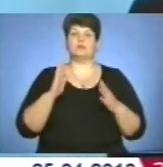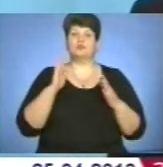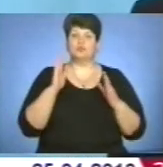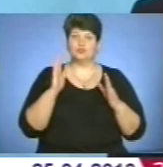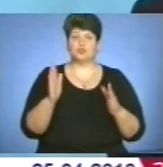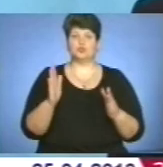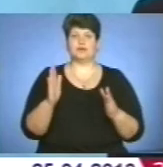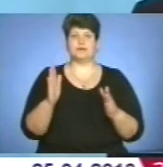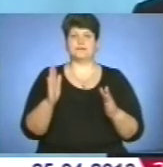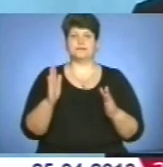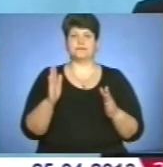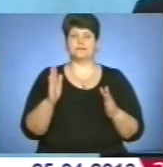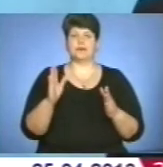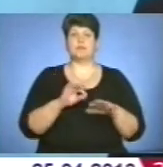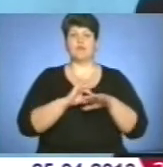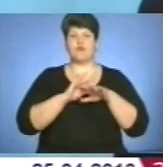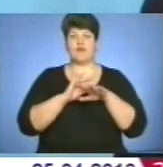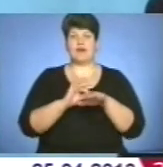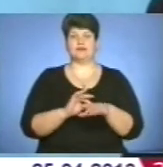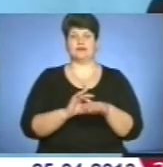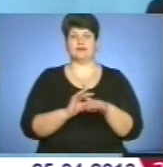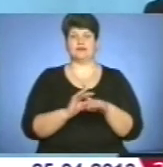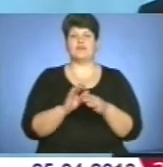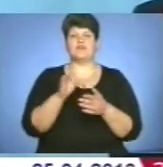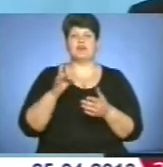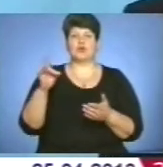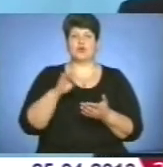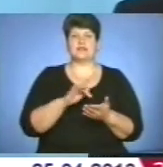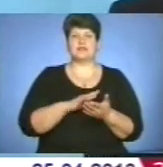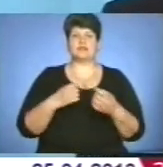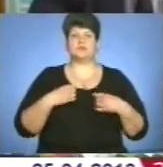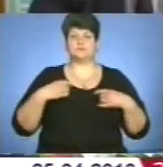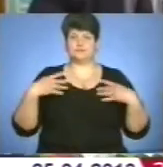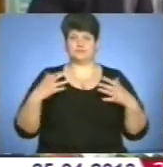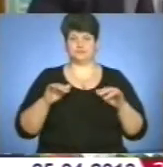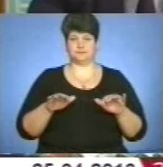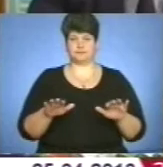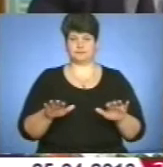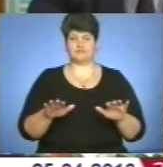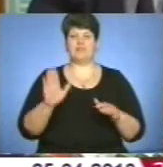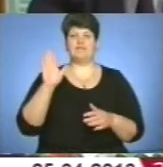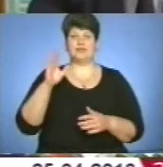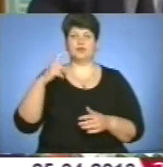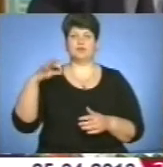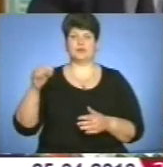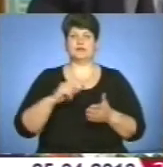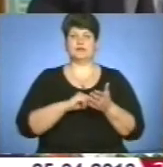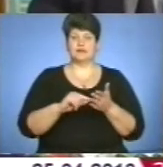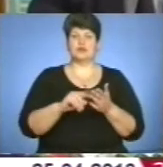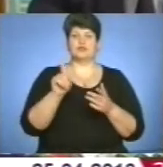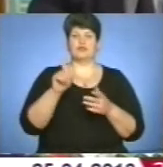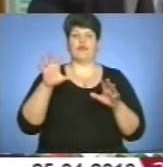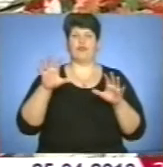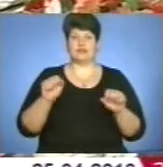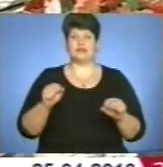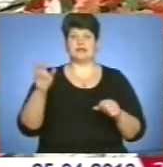і проведення безпосередньо в районних центрах урочистих подій. Валентин Хоптян зазначив, влада і церква